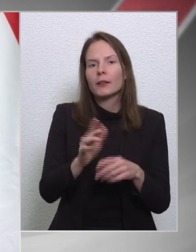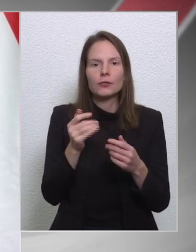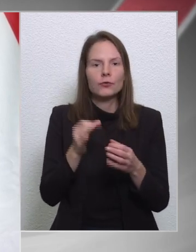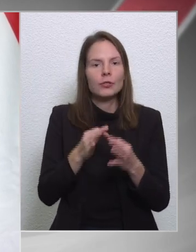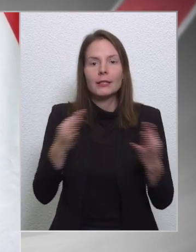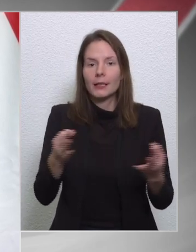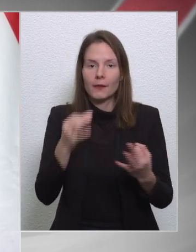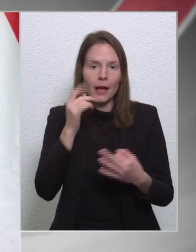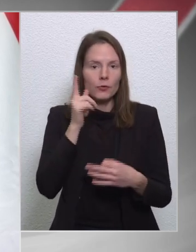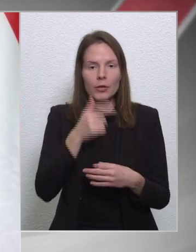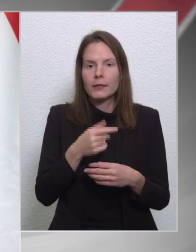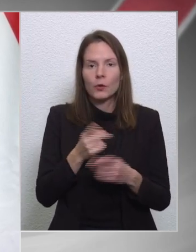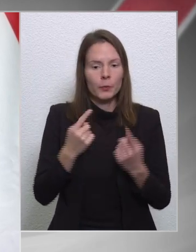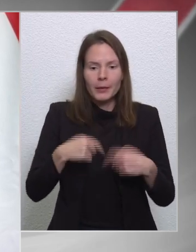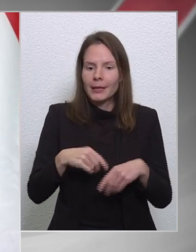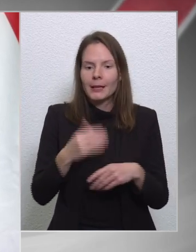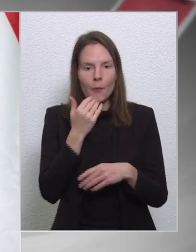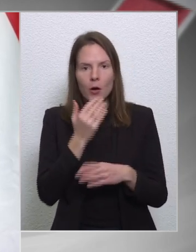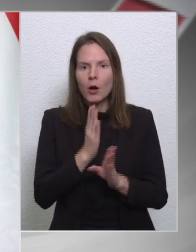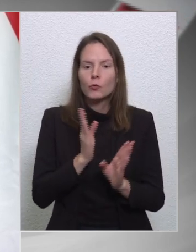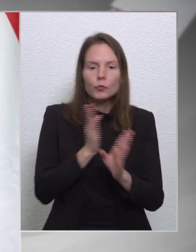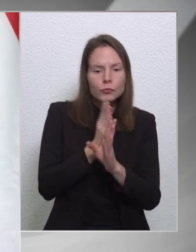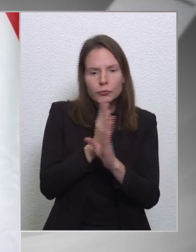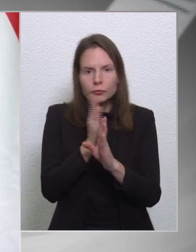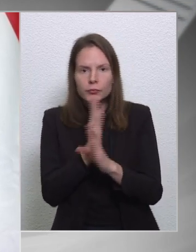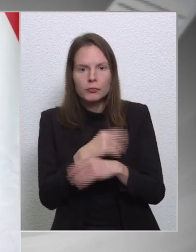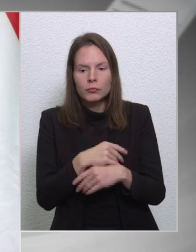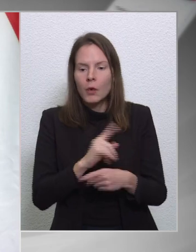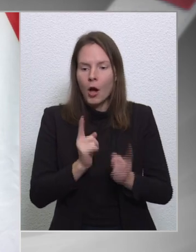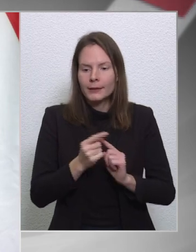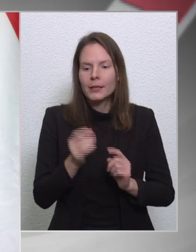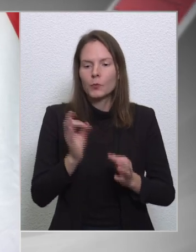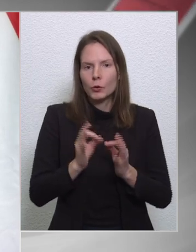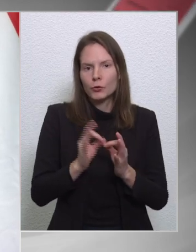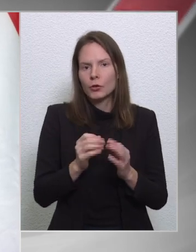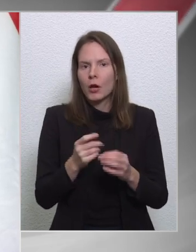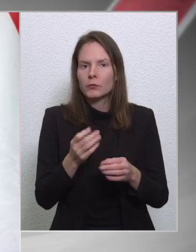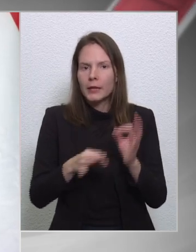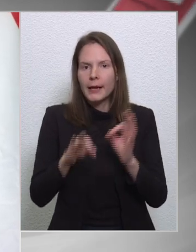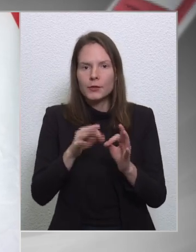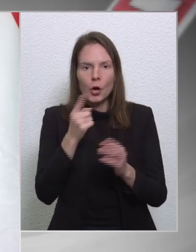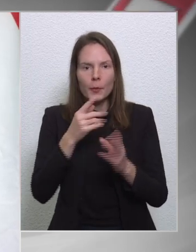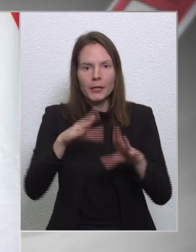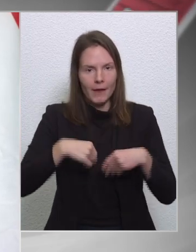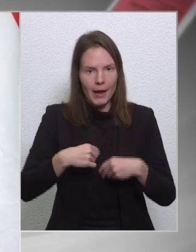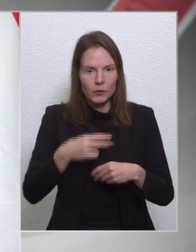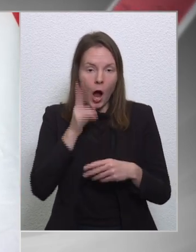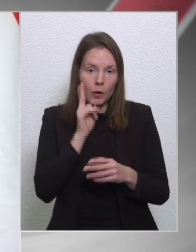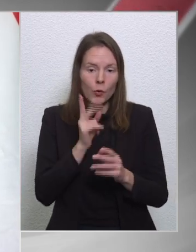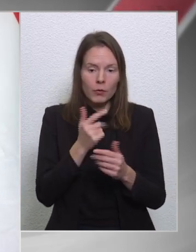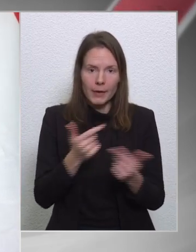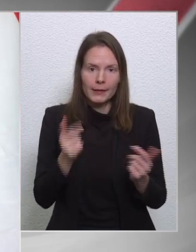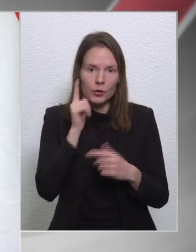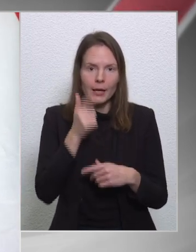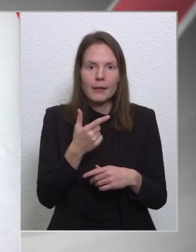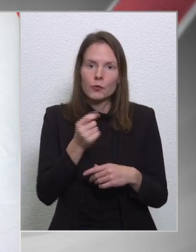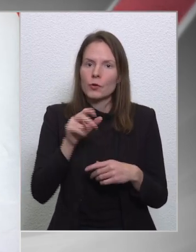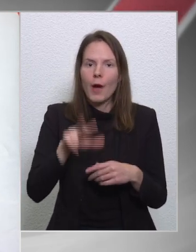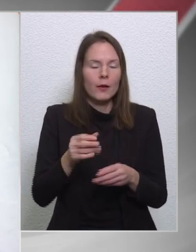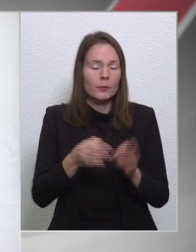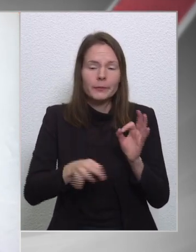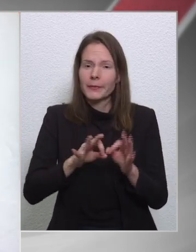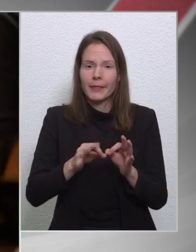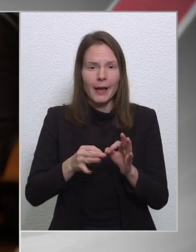akarunk mis másolni, nem akarunk súnyogni, hanem pontosan teljesítjük azt, amit vállaltunk, és akkor ez lehetővé tesz, hogy 23-ban hozzáférjünk minden